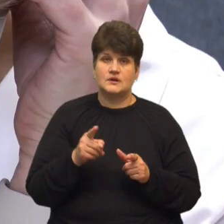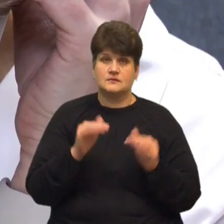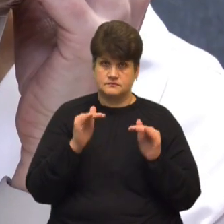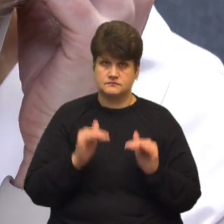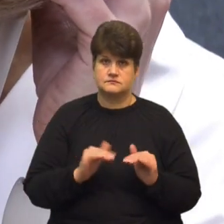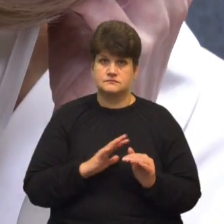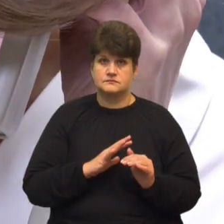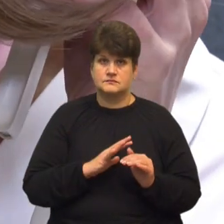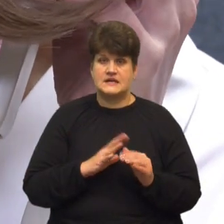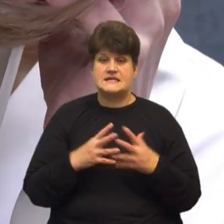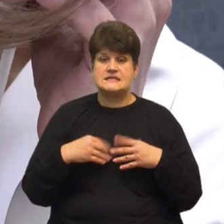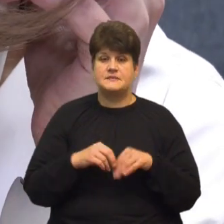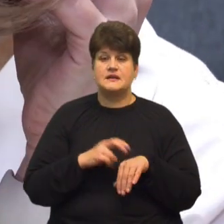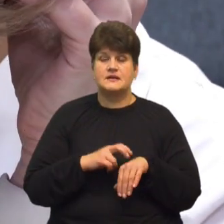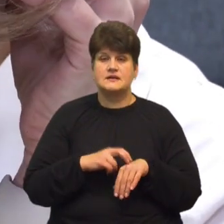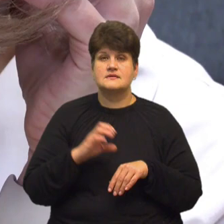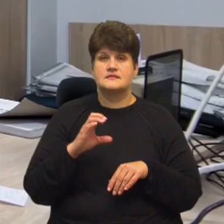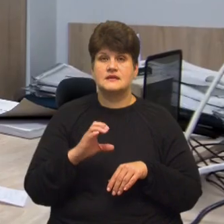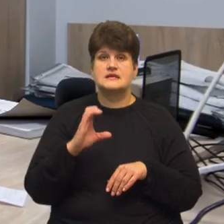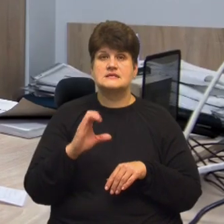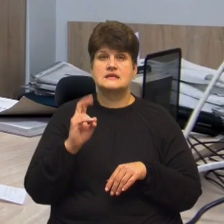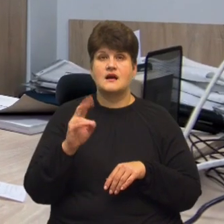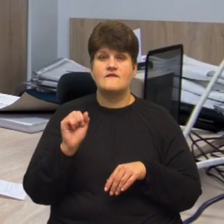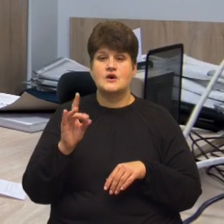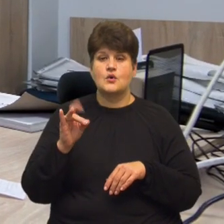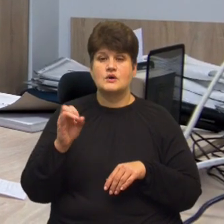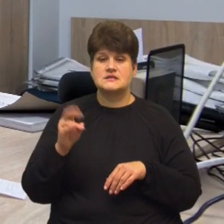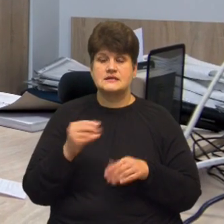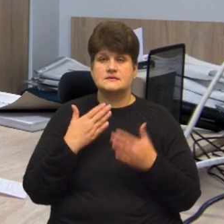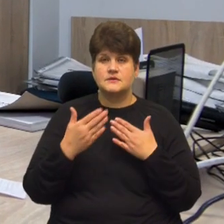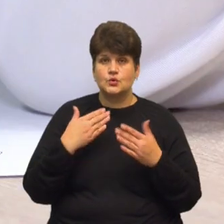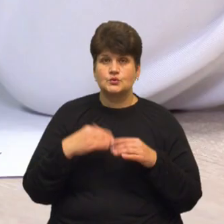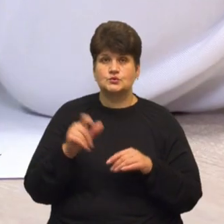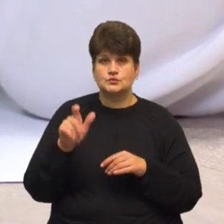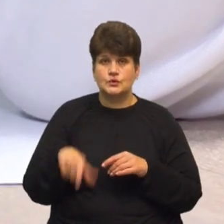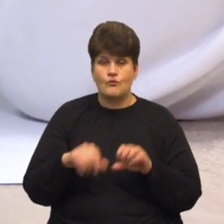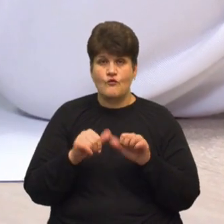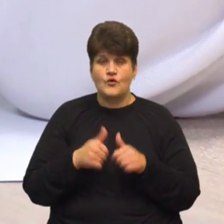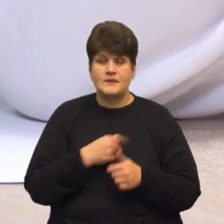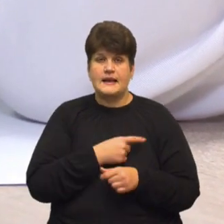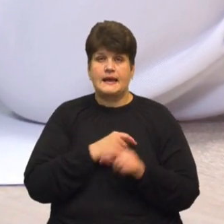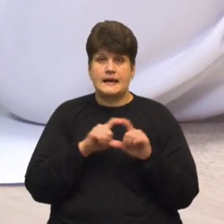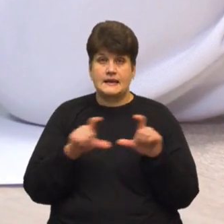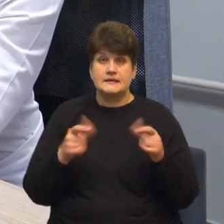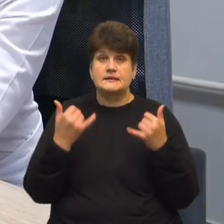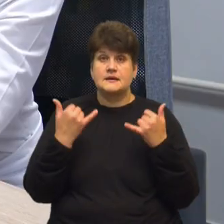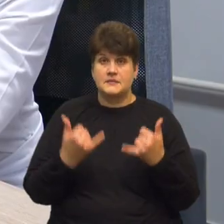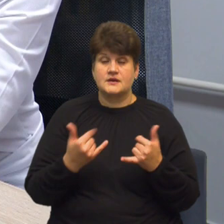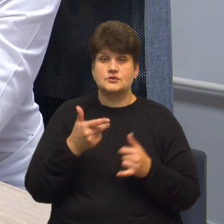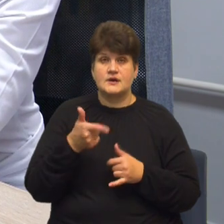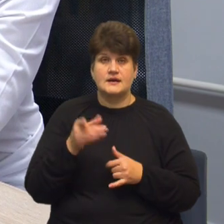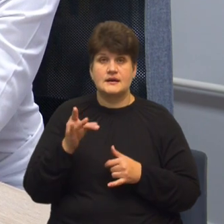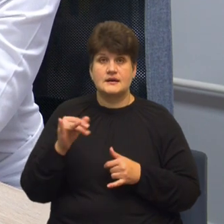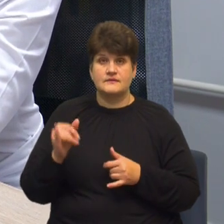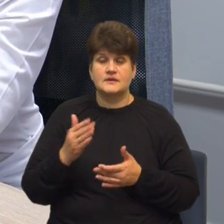Сімейна лікарка Світлана Сковоронська спілкується із пацієнткою, аби оформити її лікарняний. Каже, відтепер, якщо в людини гостра респіраторна